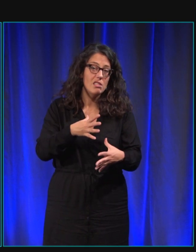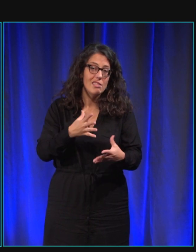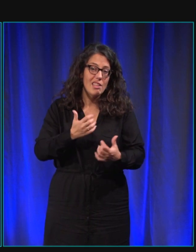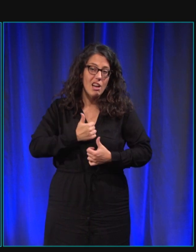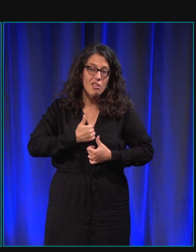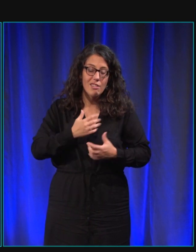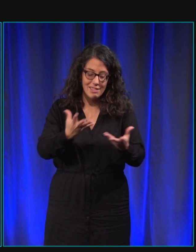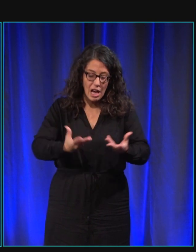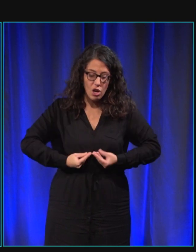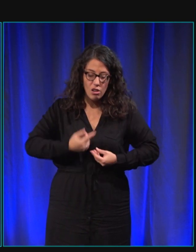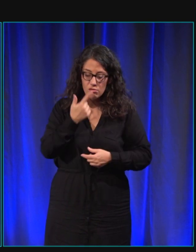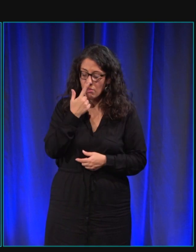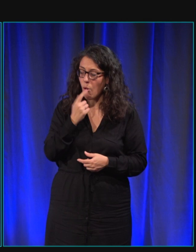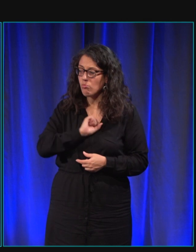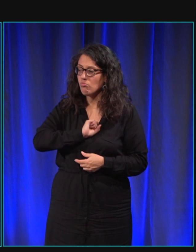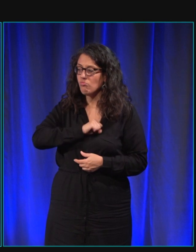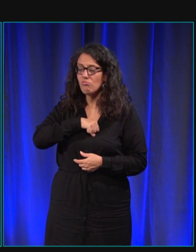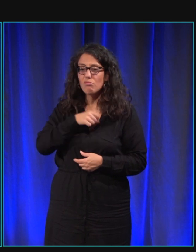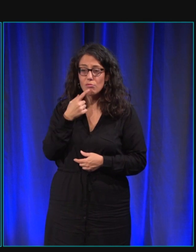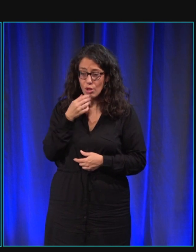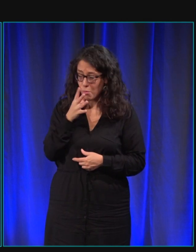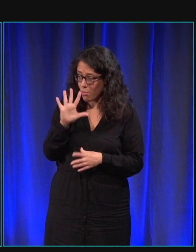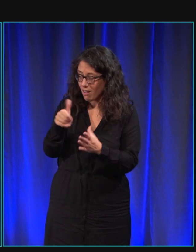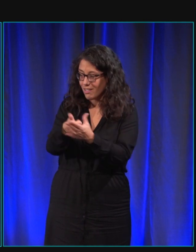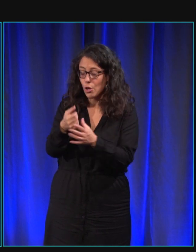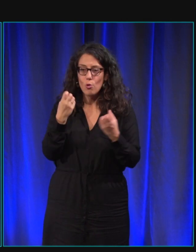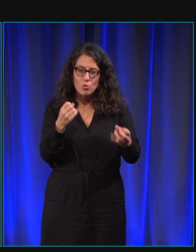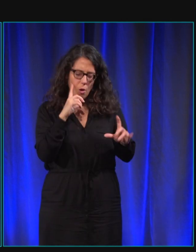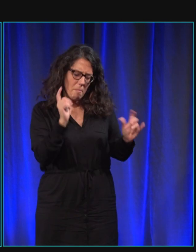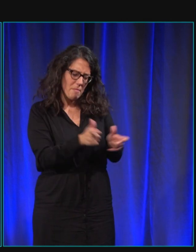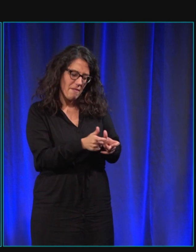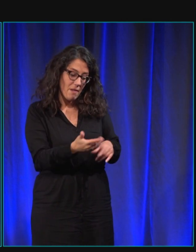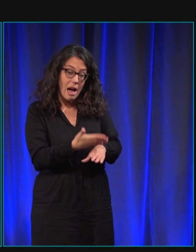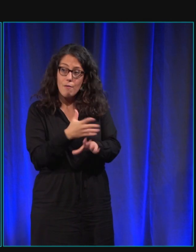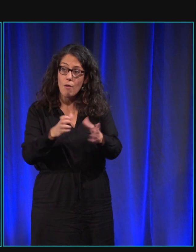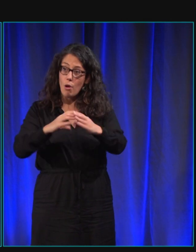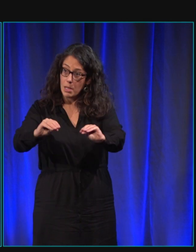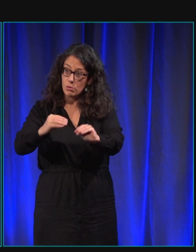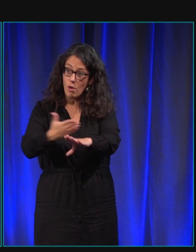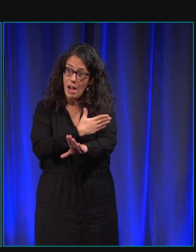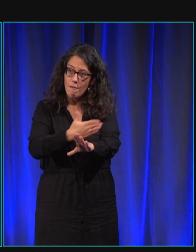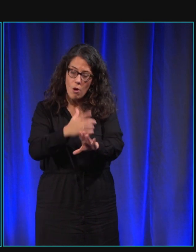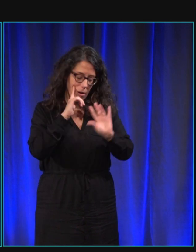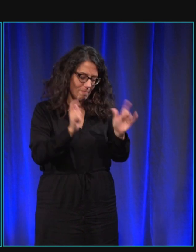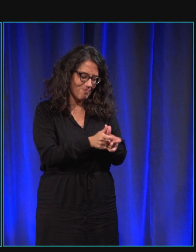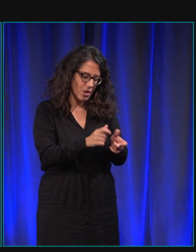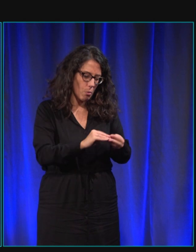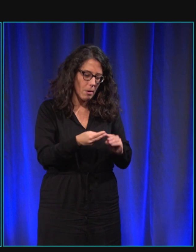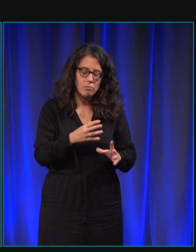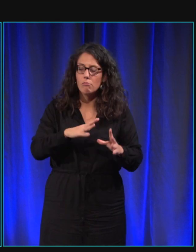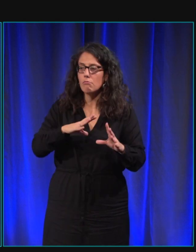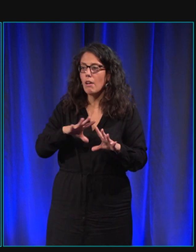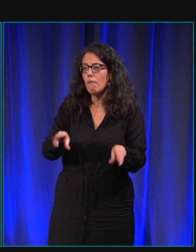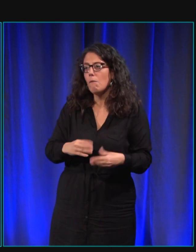son chien réformé parce que souvent c'est avant l'entrée en éducation qu'on détecte certains problèmes donc c'est